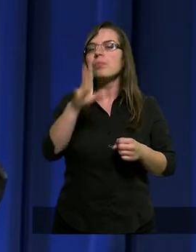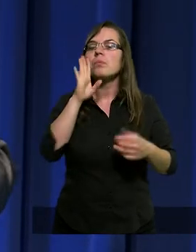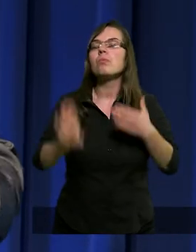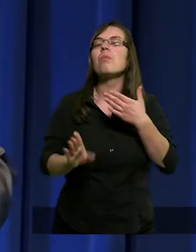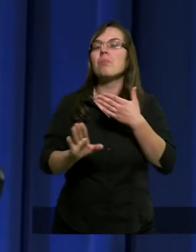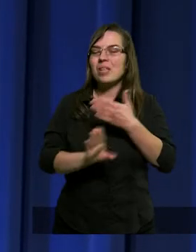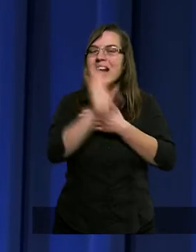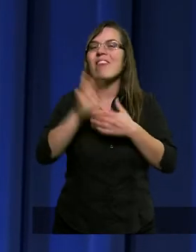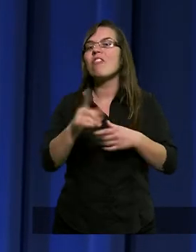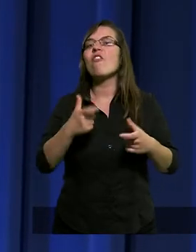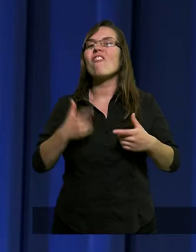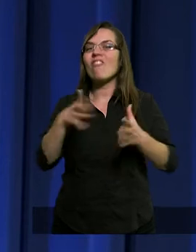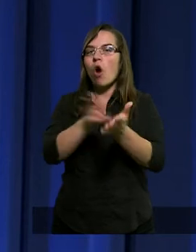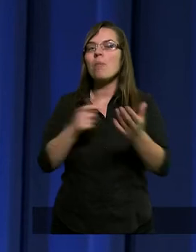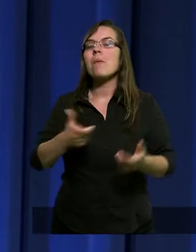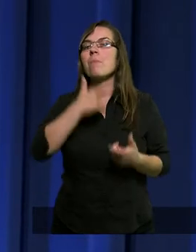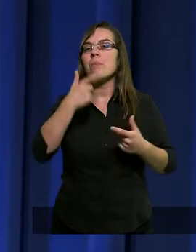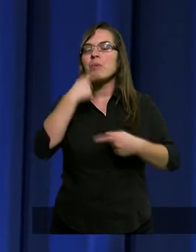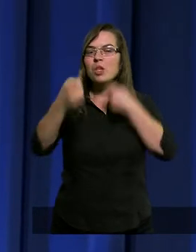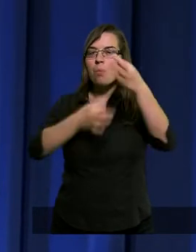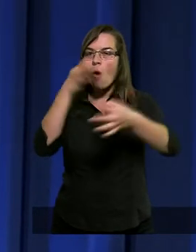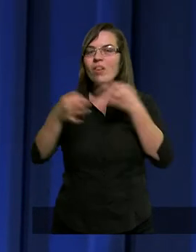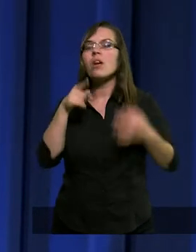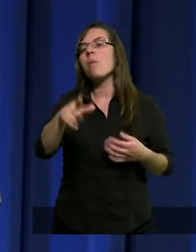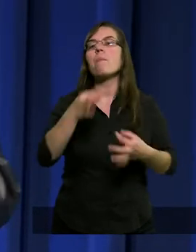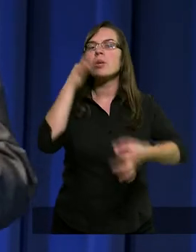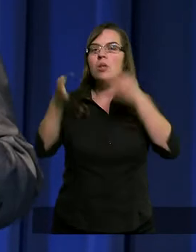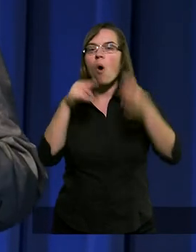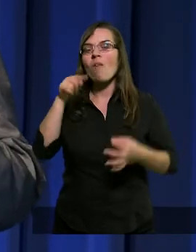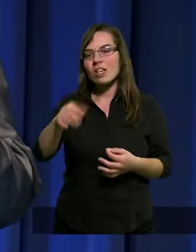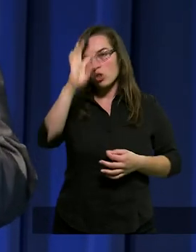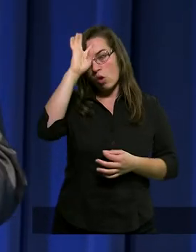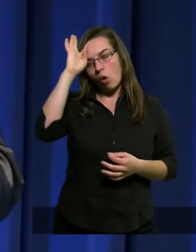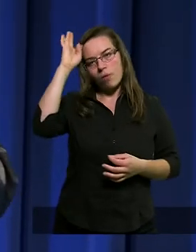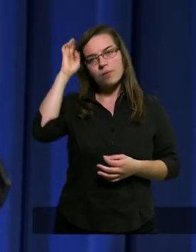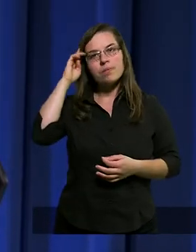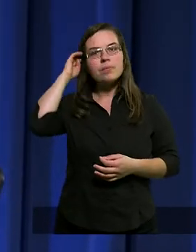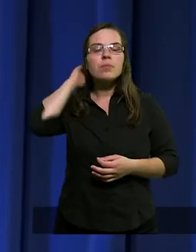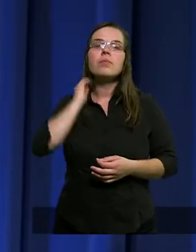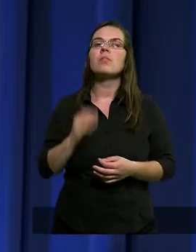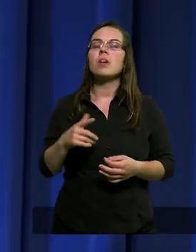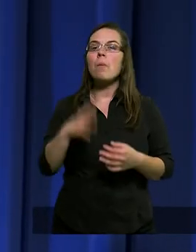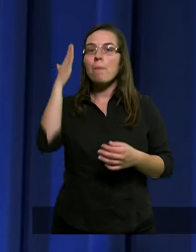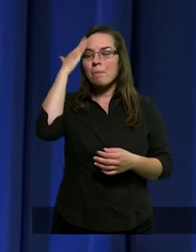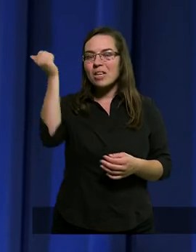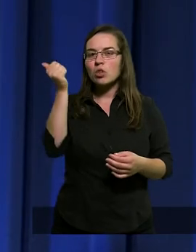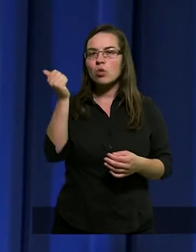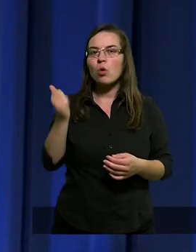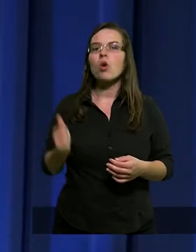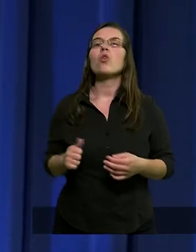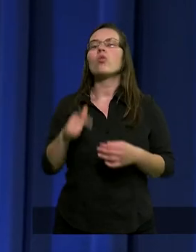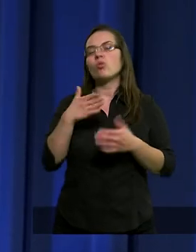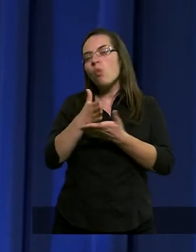w formie przypowieści. Przypowieść o mistrzu,